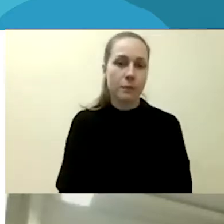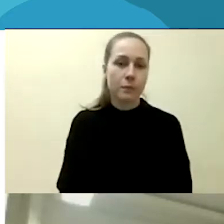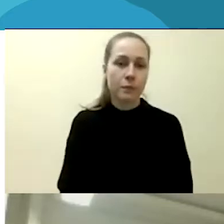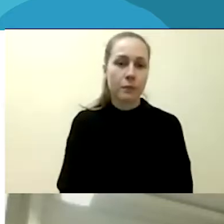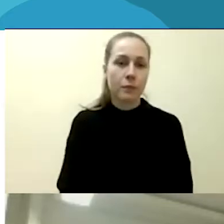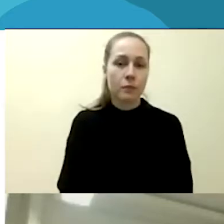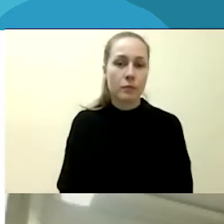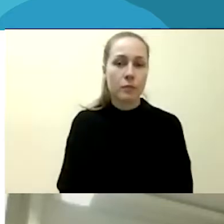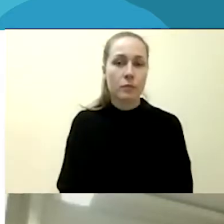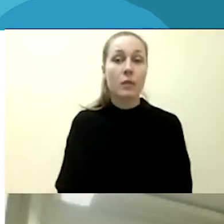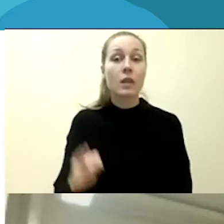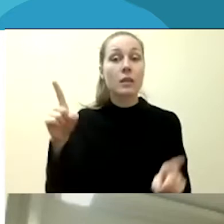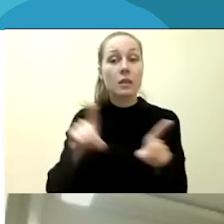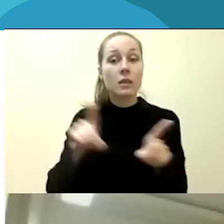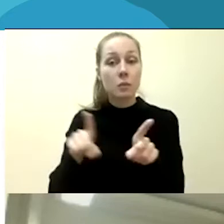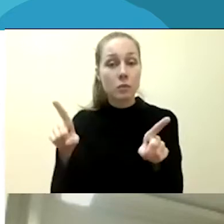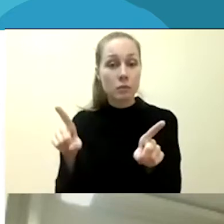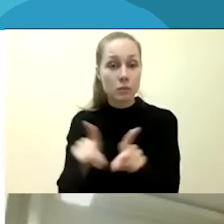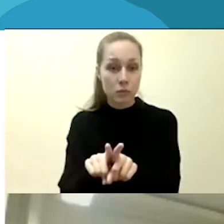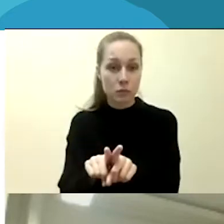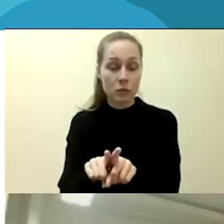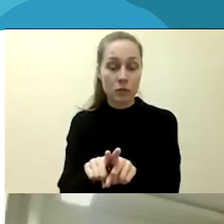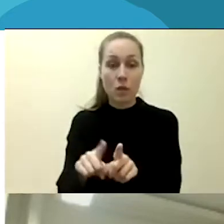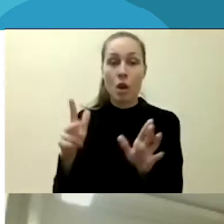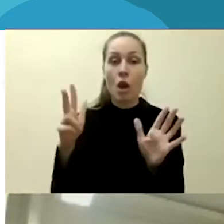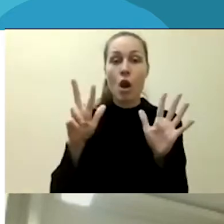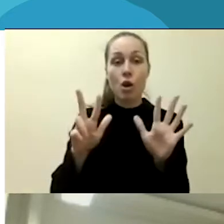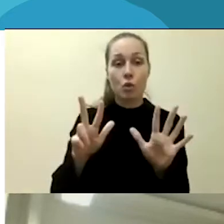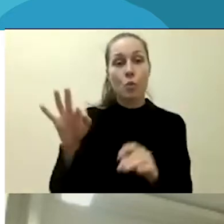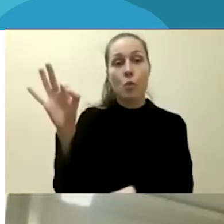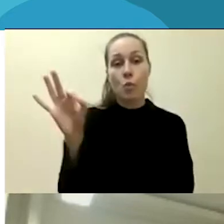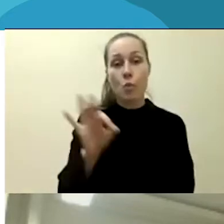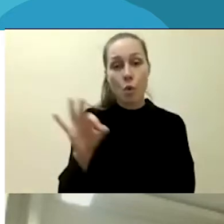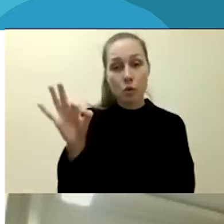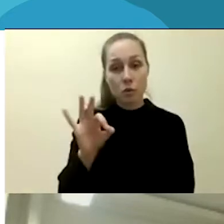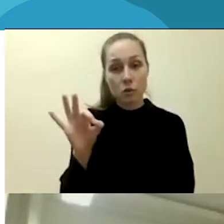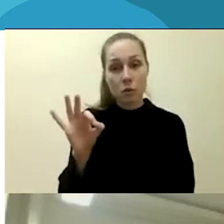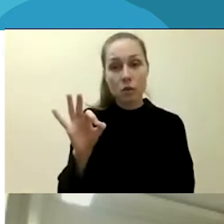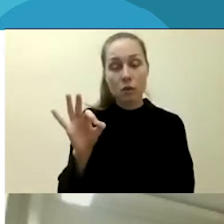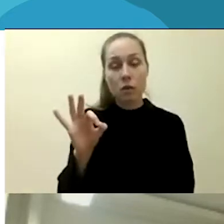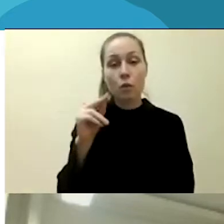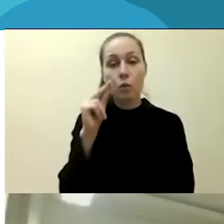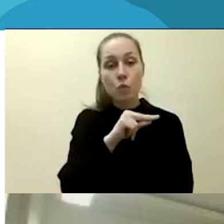Taip pat 8 procentai nusikaltimų buvo susiję